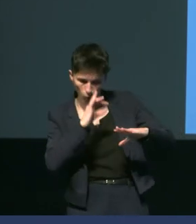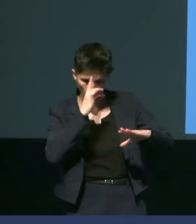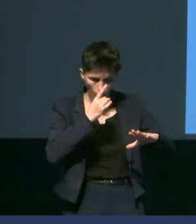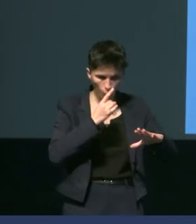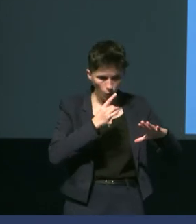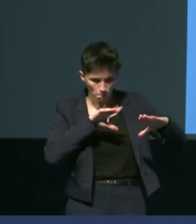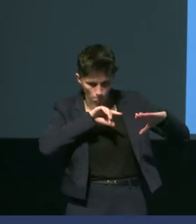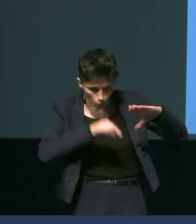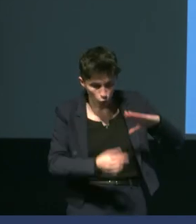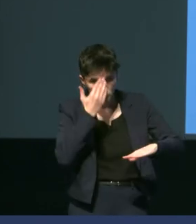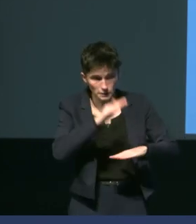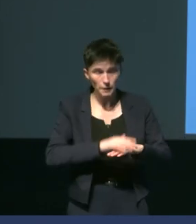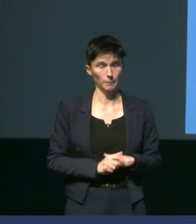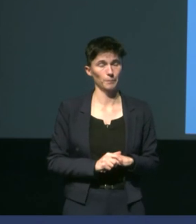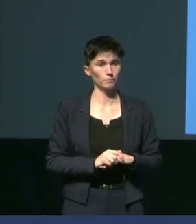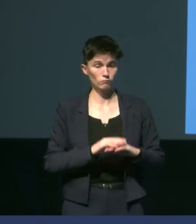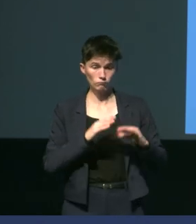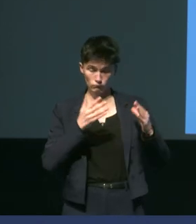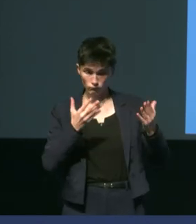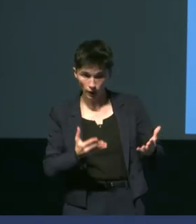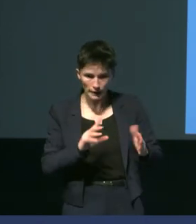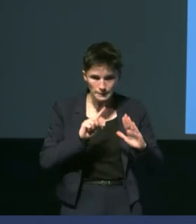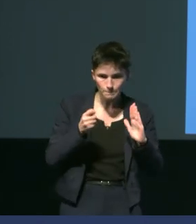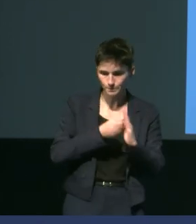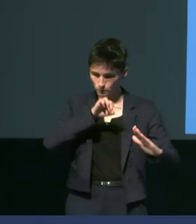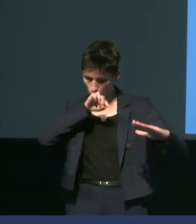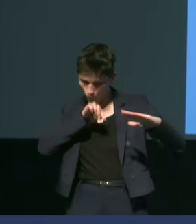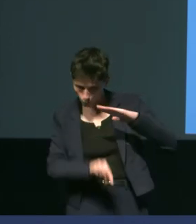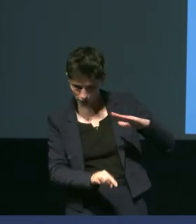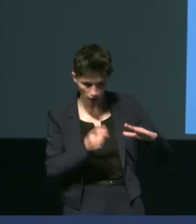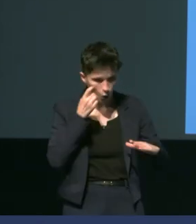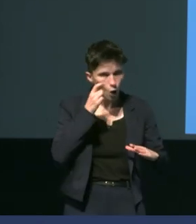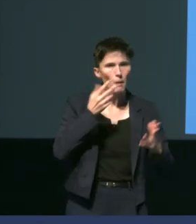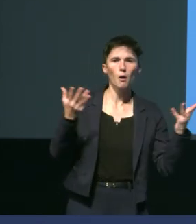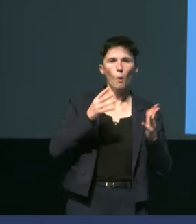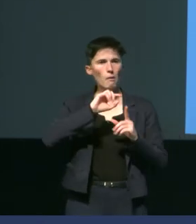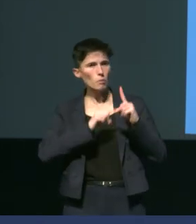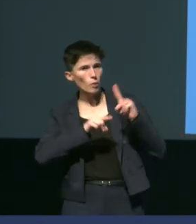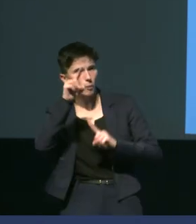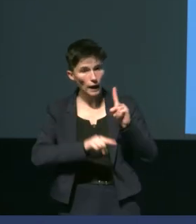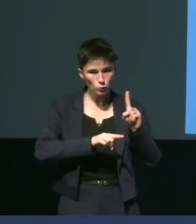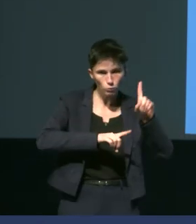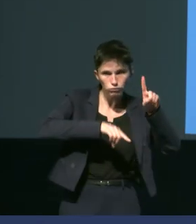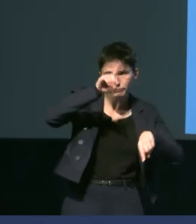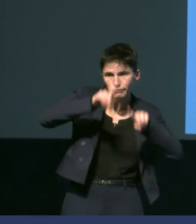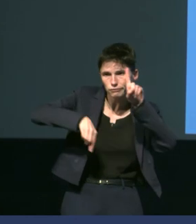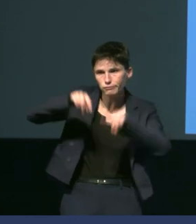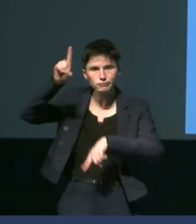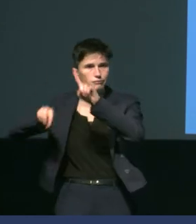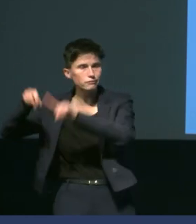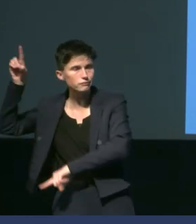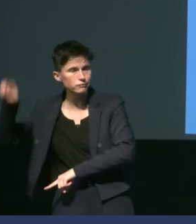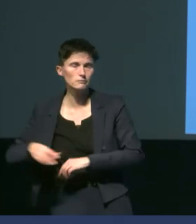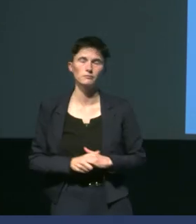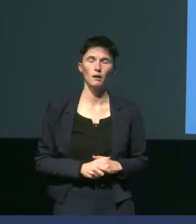et durant ces plongées on a pu on a pu observer qu'il va y avoir des variations de température ici l'idée c'est c qu'en fait on